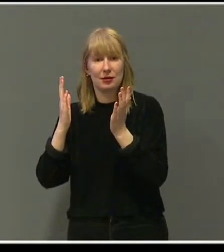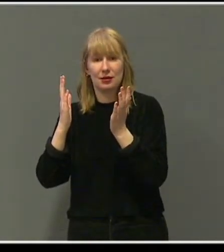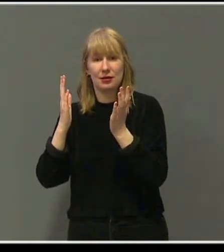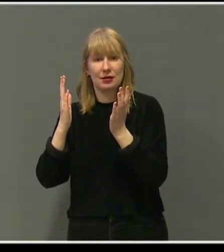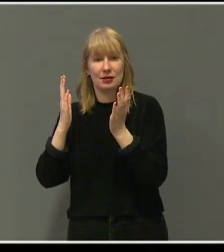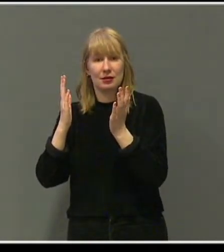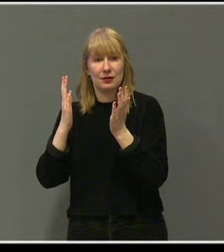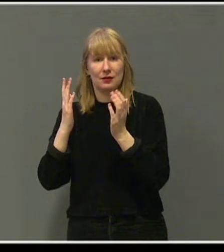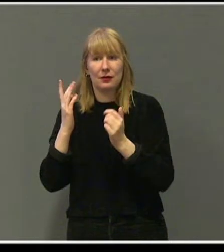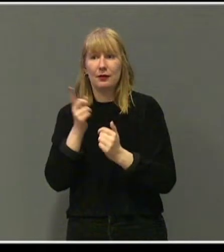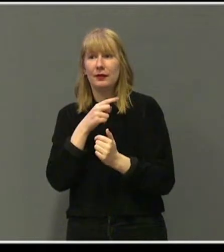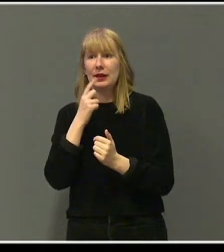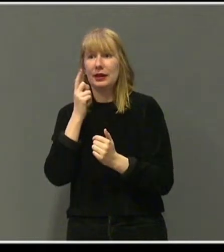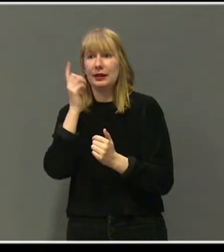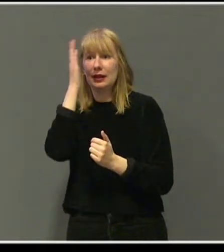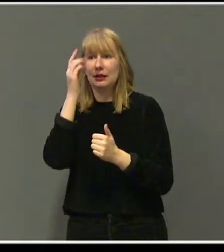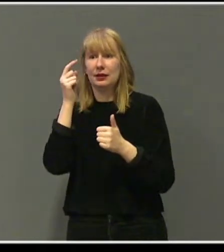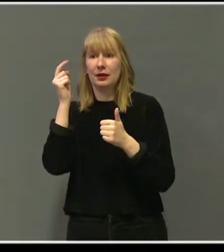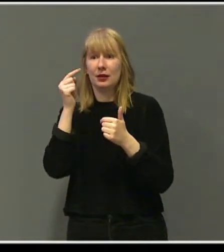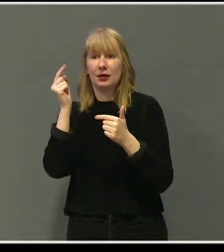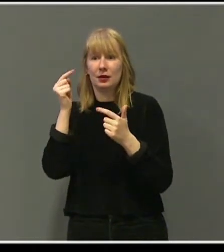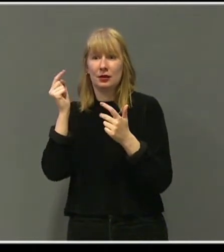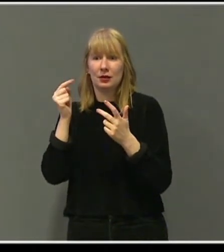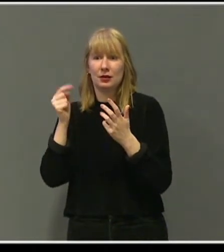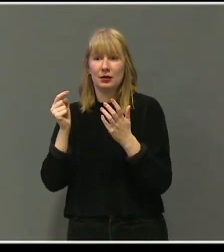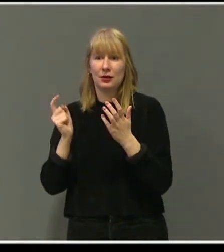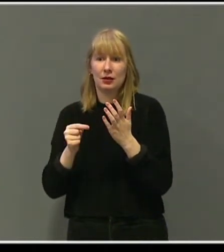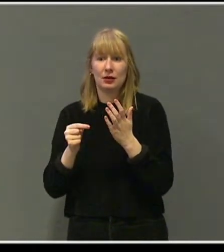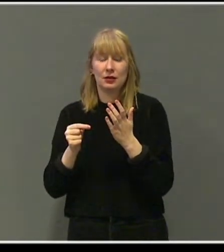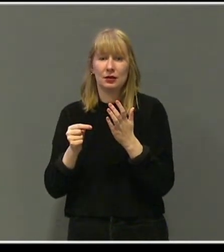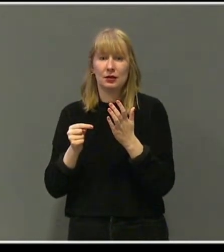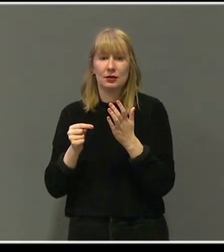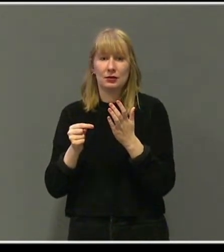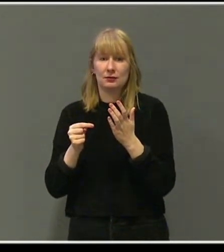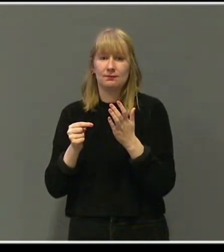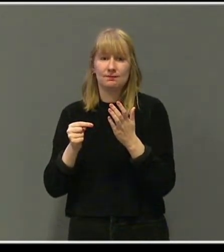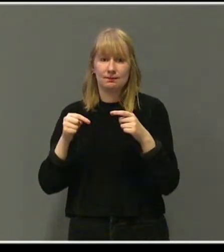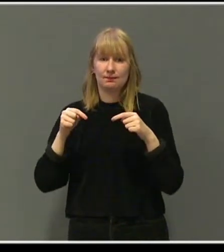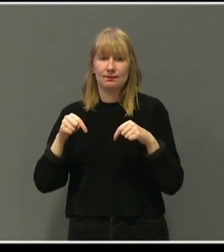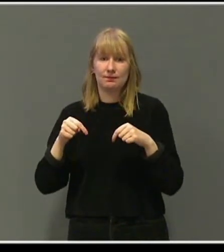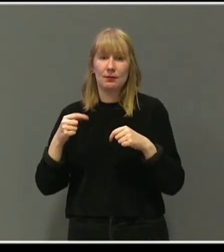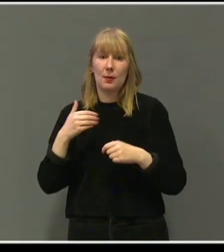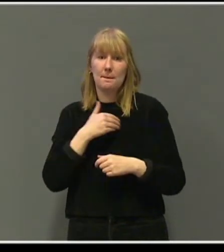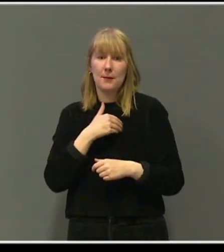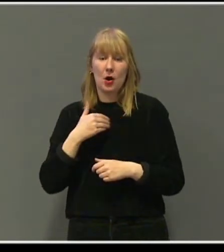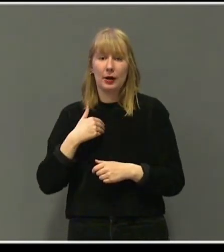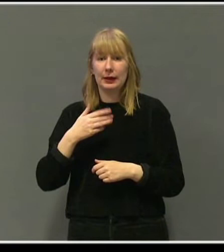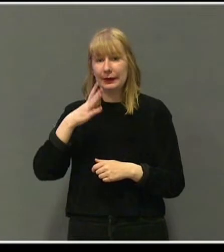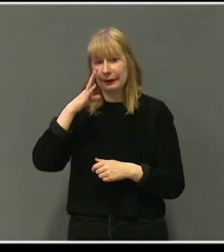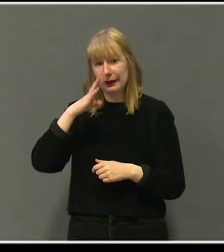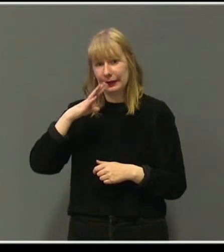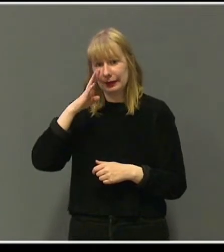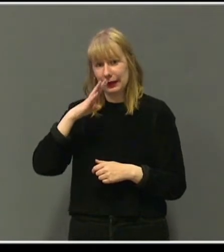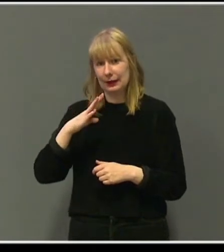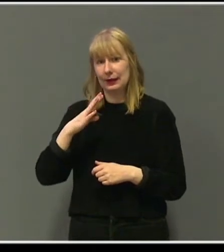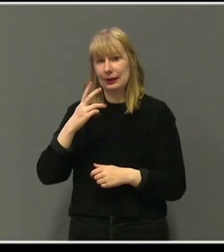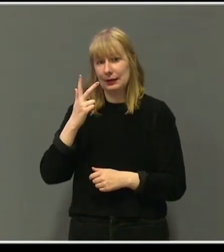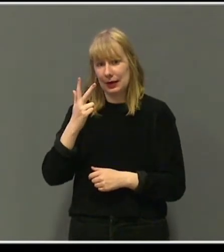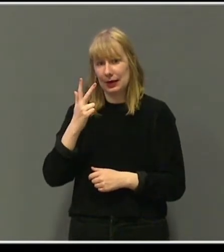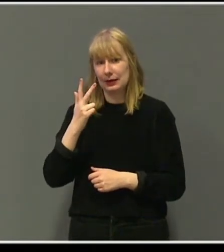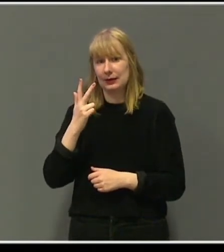Dette var tankene som bombarderte hjernen min disse dramatiske dagene i mai i 1993.